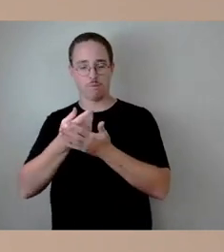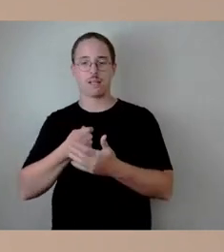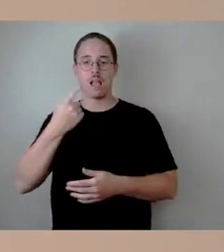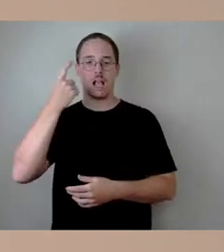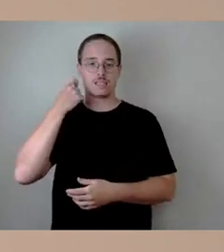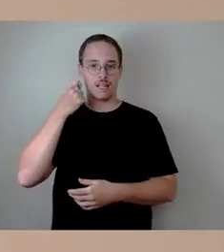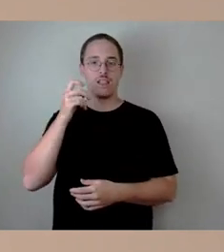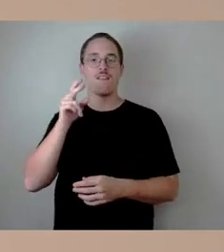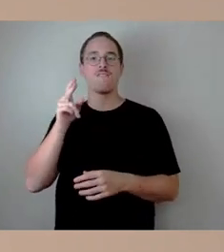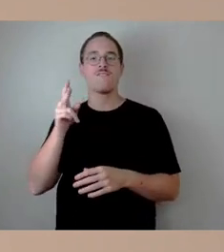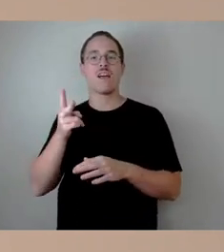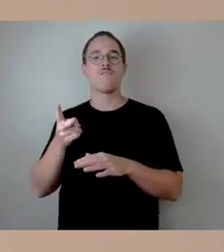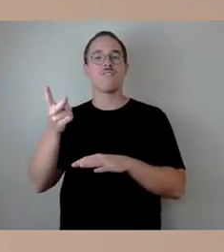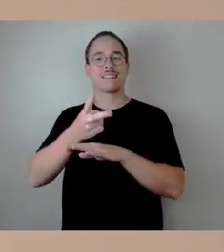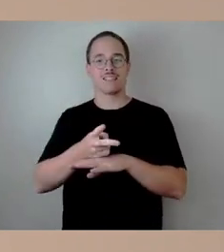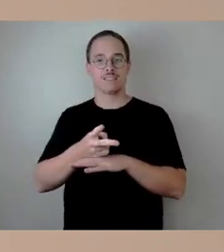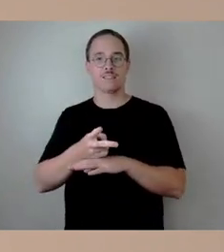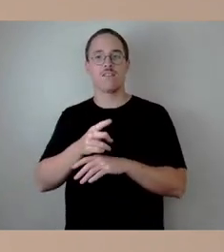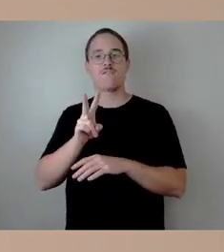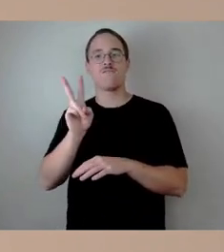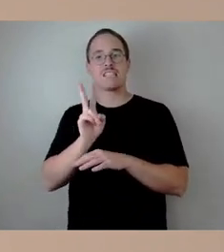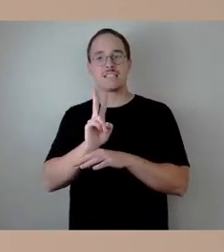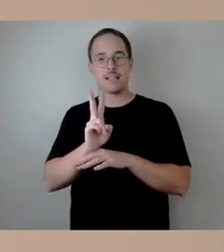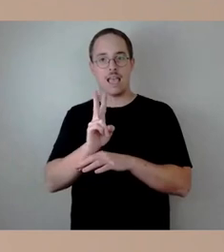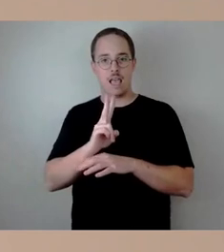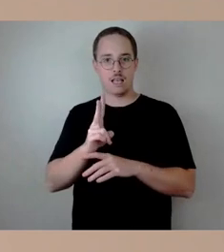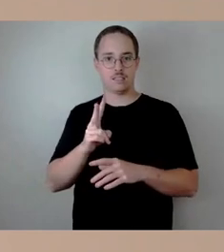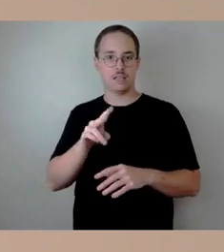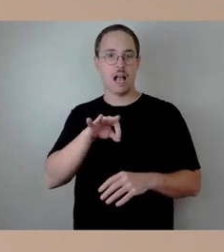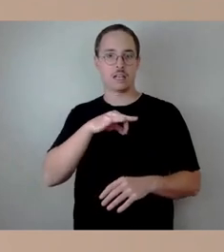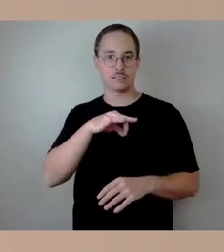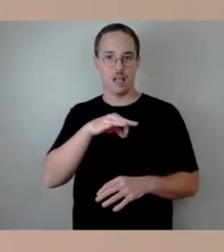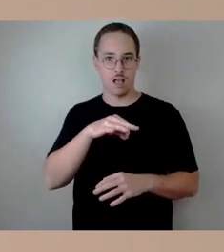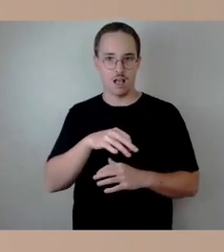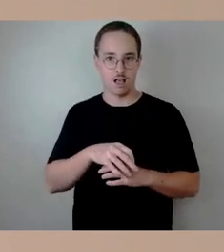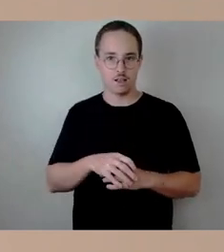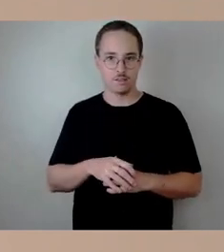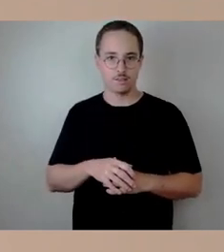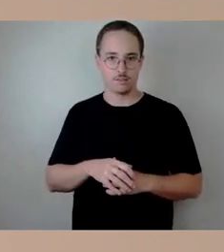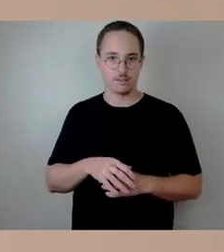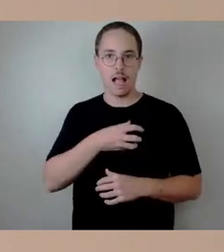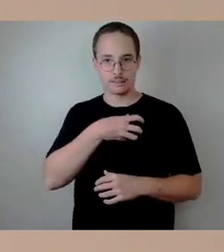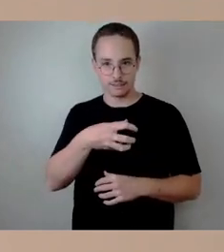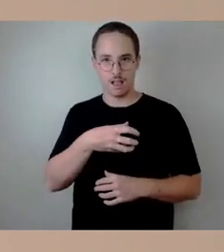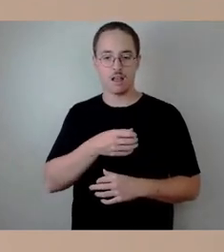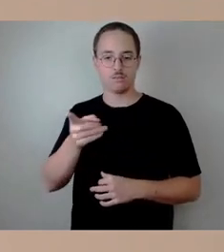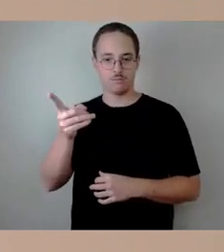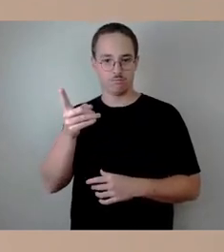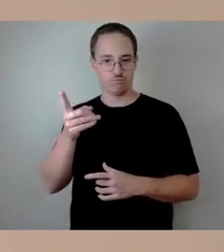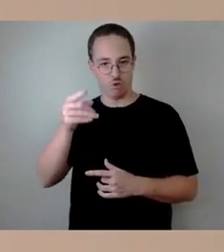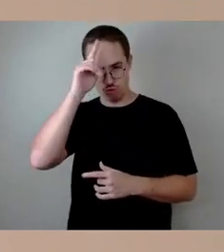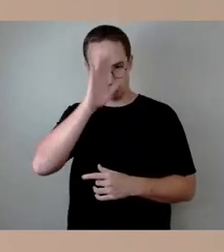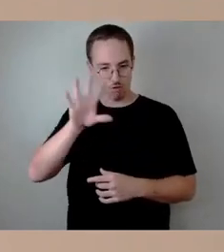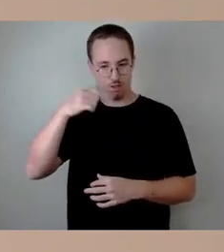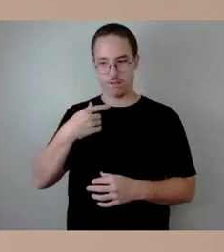telefoniert, also es gibt überall die grundsätzliche Bereitschaft und Willen uns zu unterstützen, zumal, auch das ist ja gesagt worden,